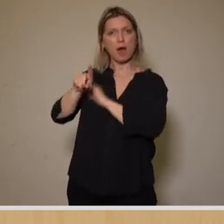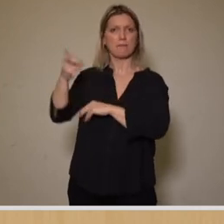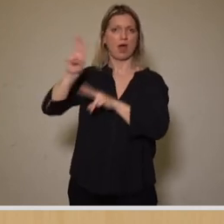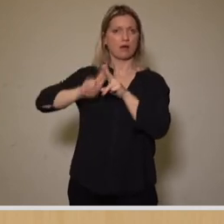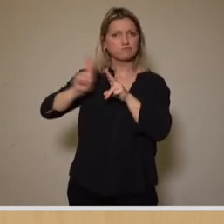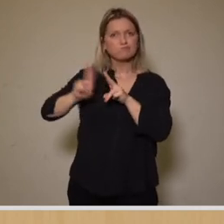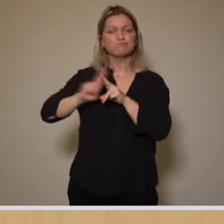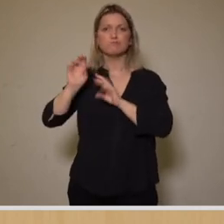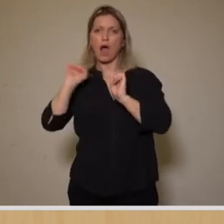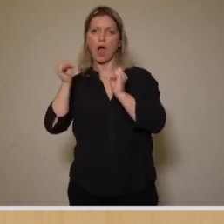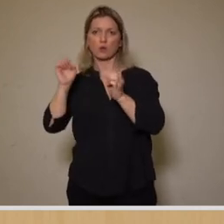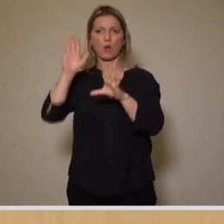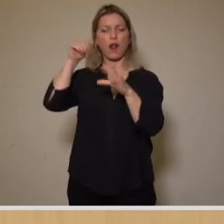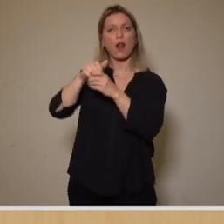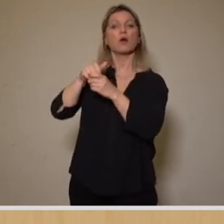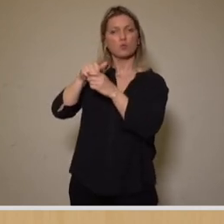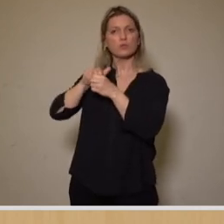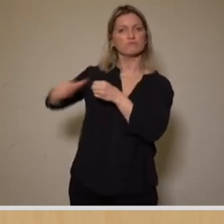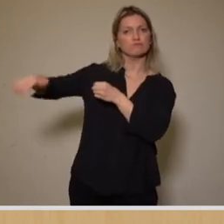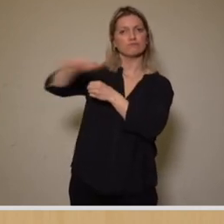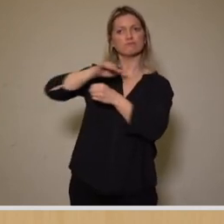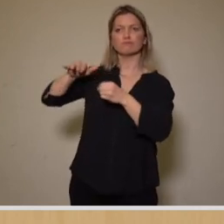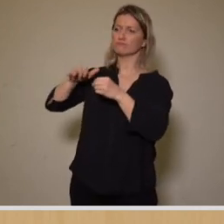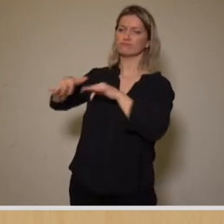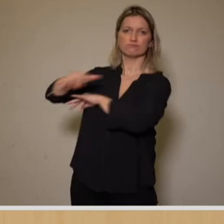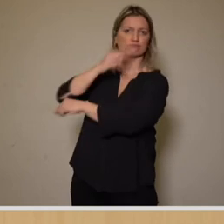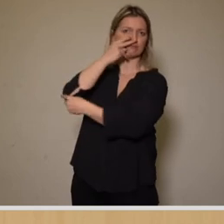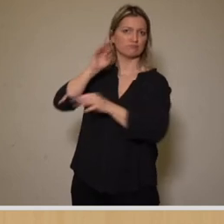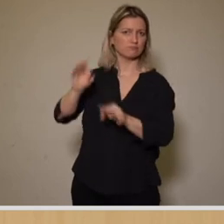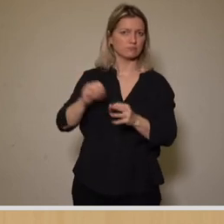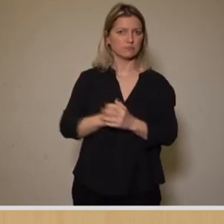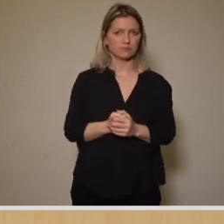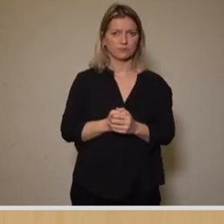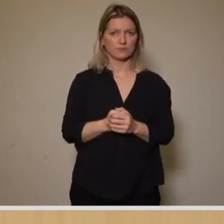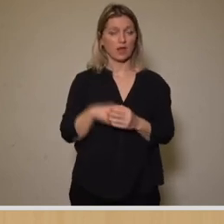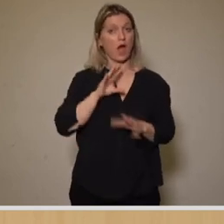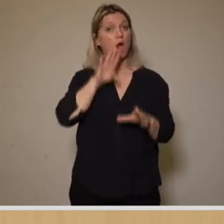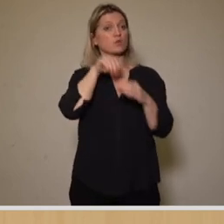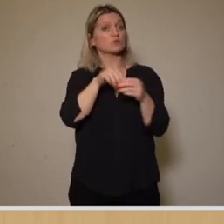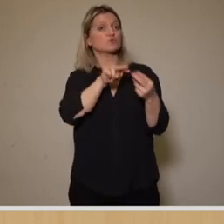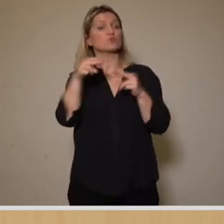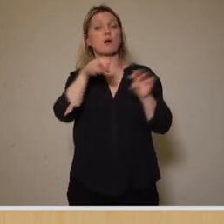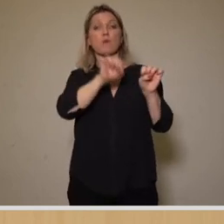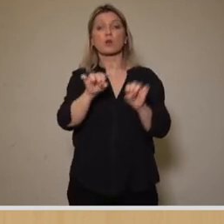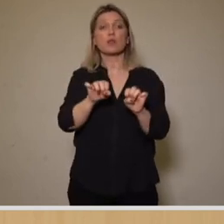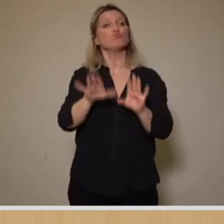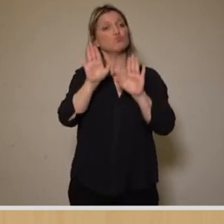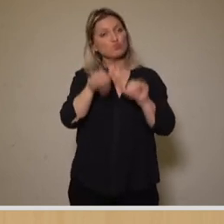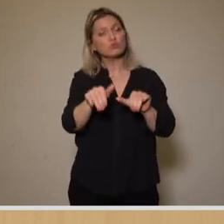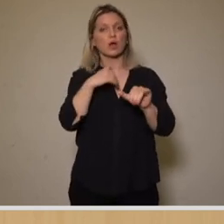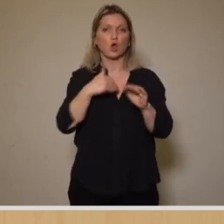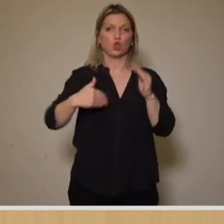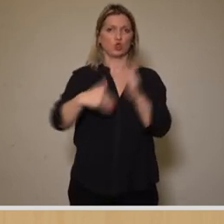aktualisiert und kann sich wieder einfügen in Pieschen. Und es gibt die Möglichkeit dazu dann zu sagen, wir bauen jetzt ein neues,